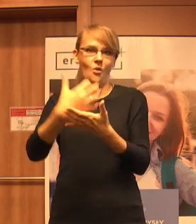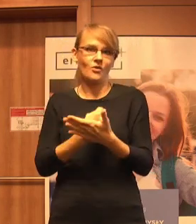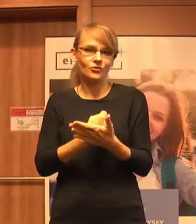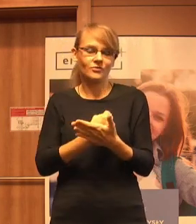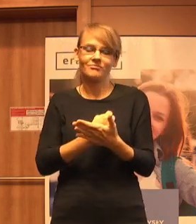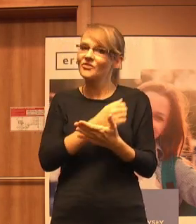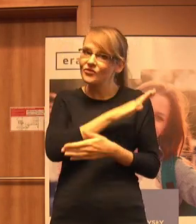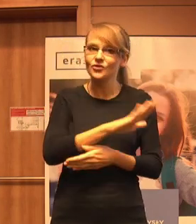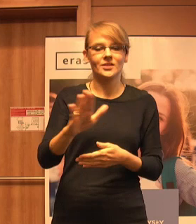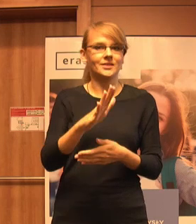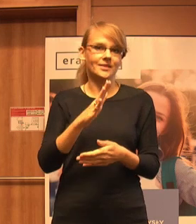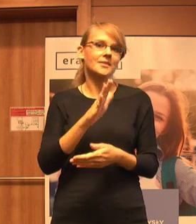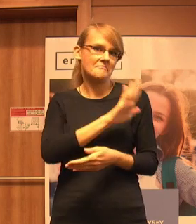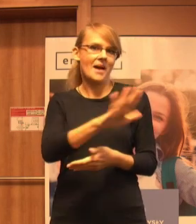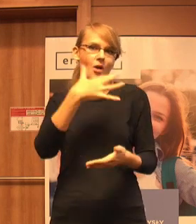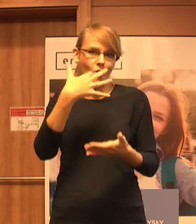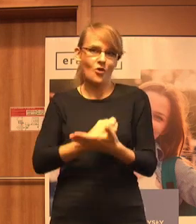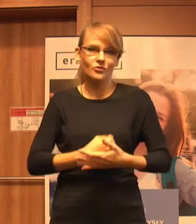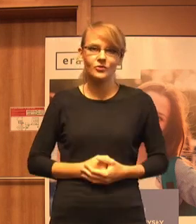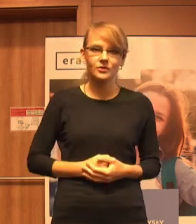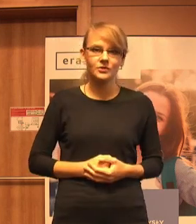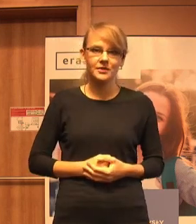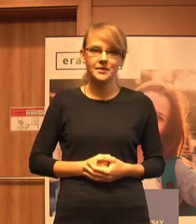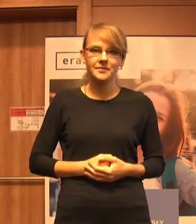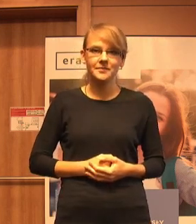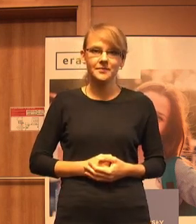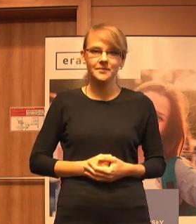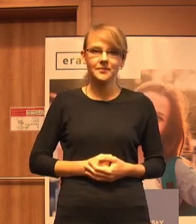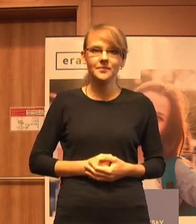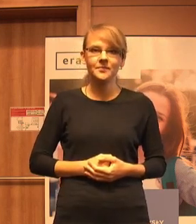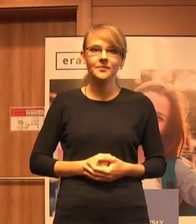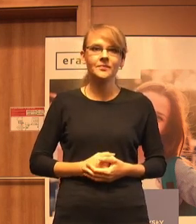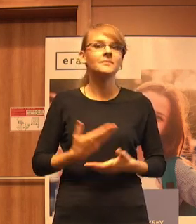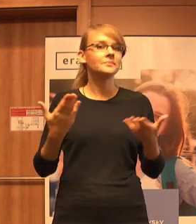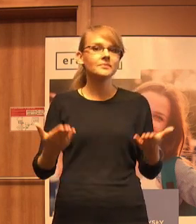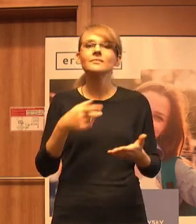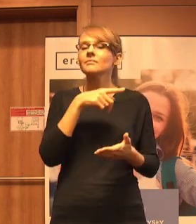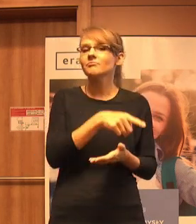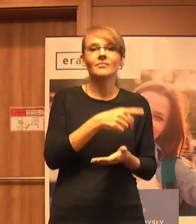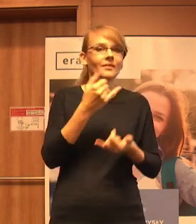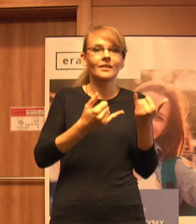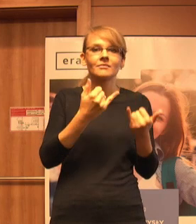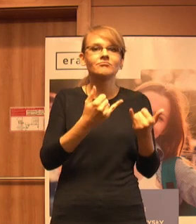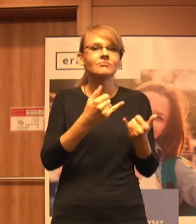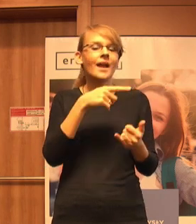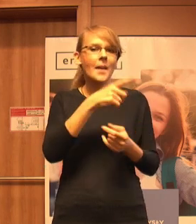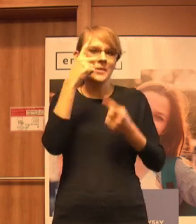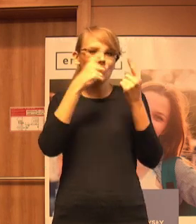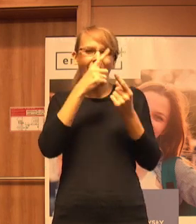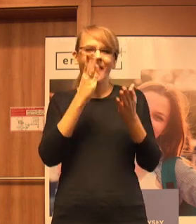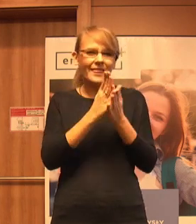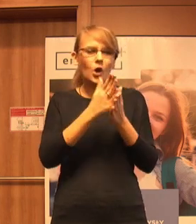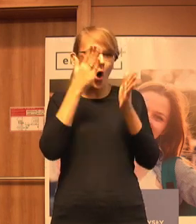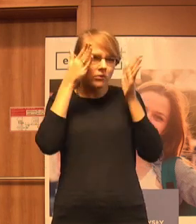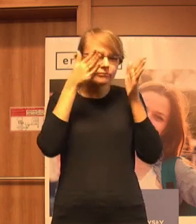dla wszystkich, przynosi korzyść wszystkim. Że przyjmując tylko to wąskie myślenie,